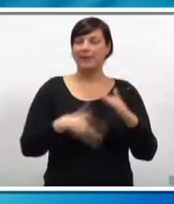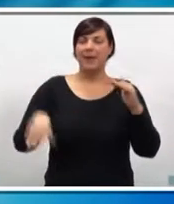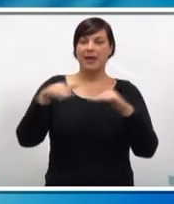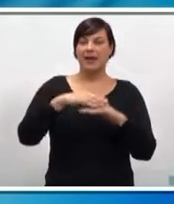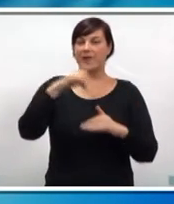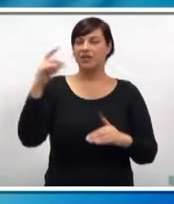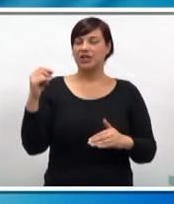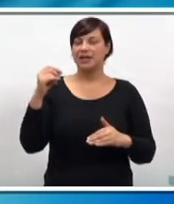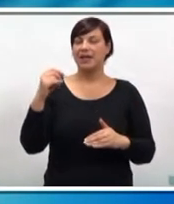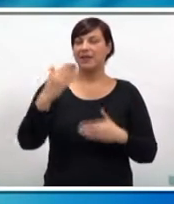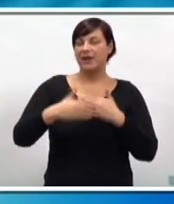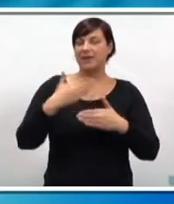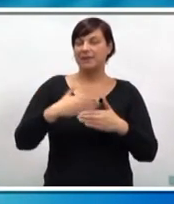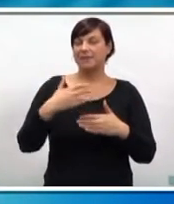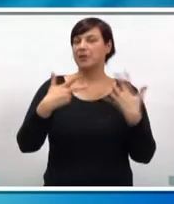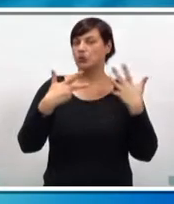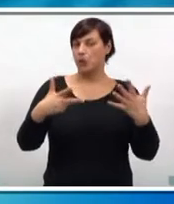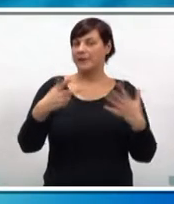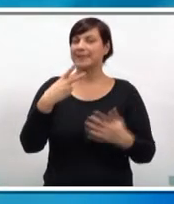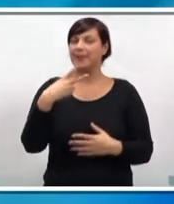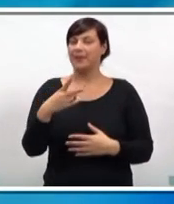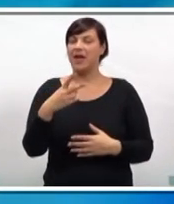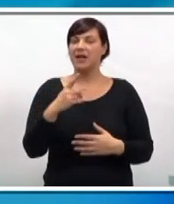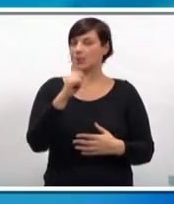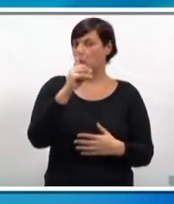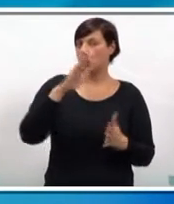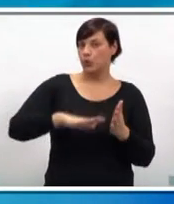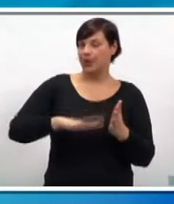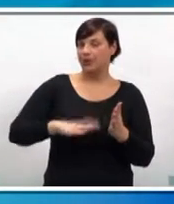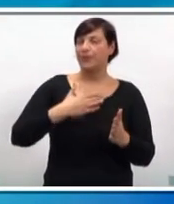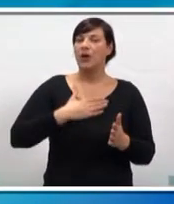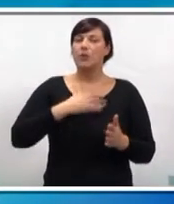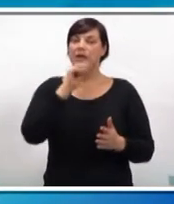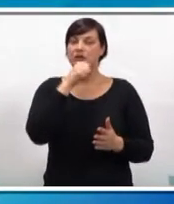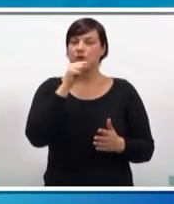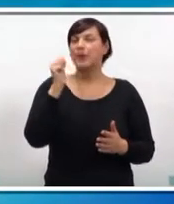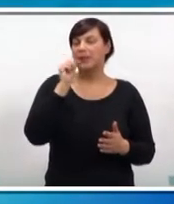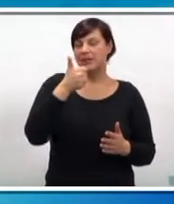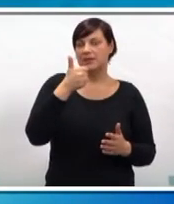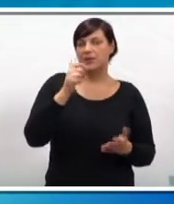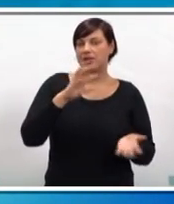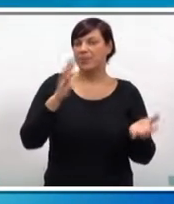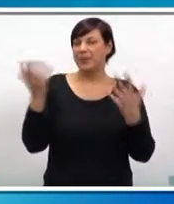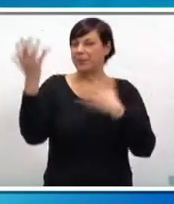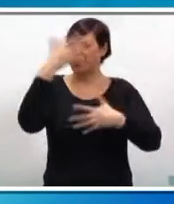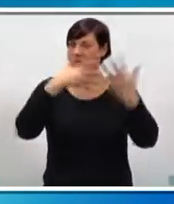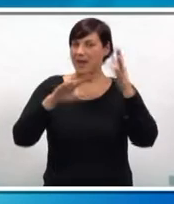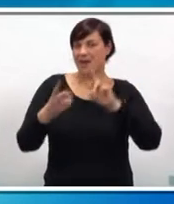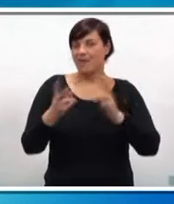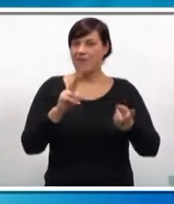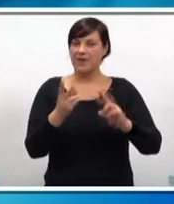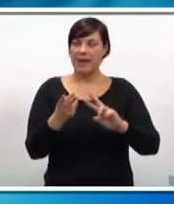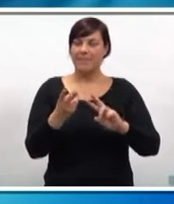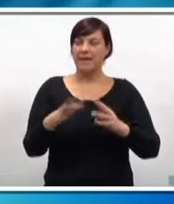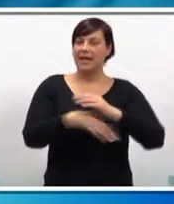Najviša dnevna između 8 i 12, u Gorju i niža. U našoj županiji sutra će prevladavati promjenjivi vremenski